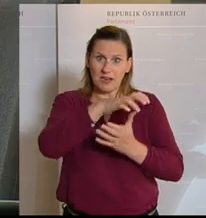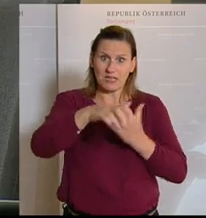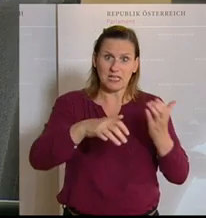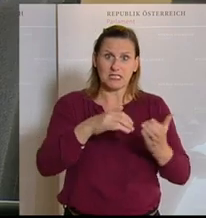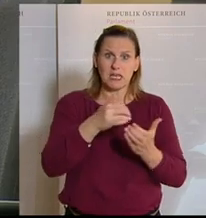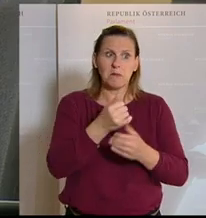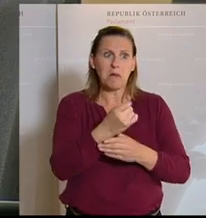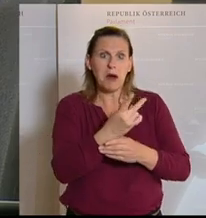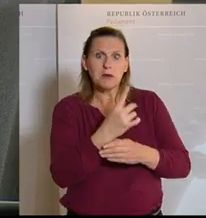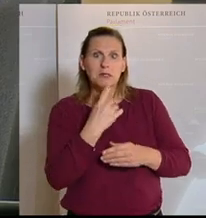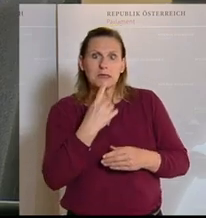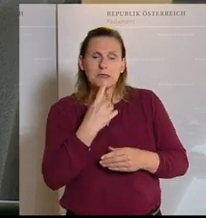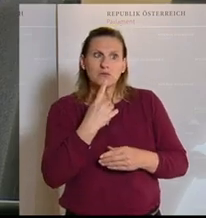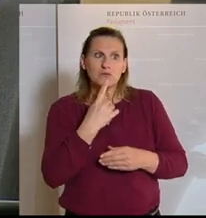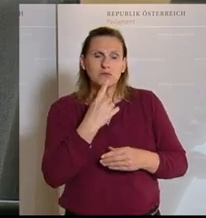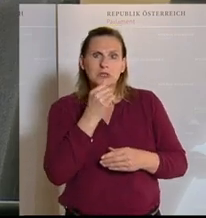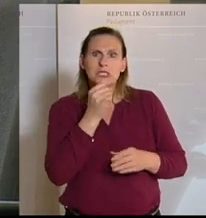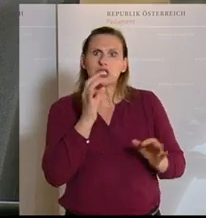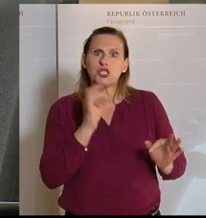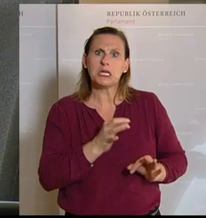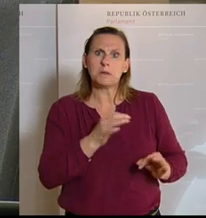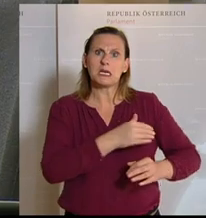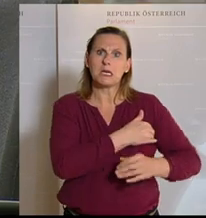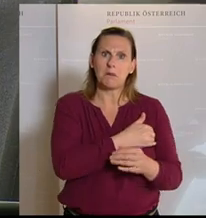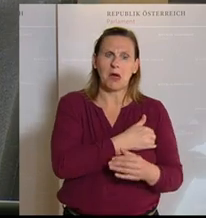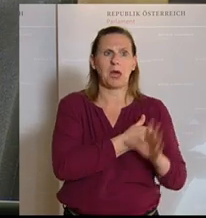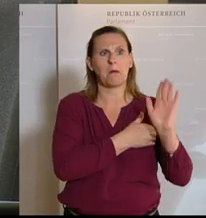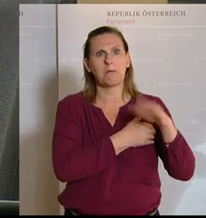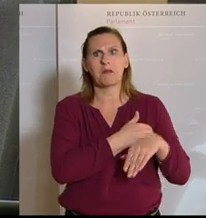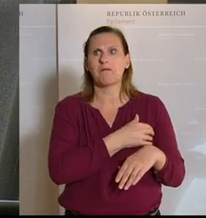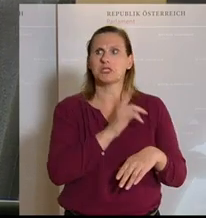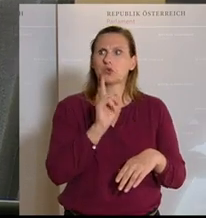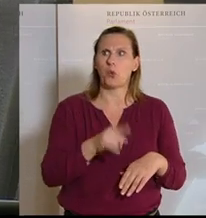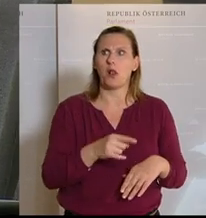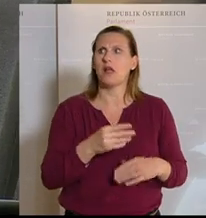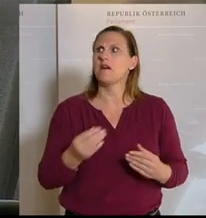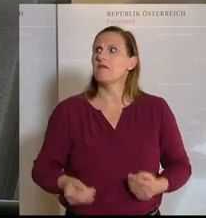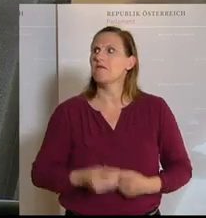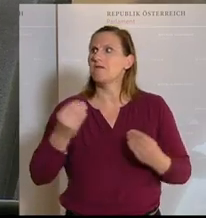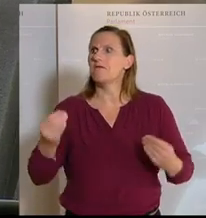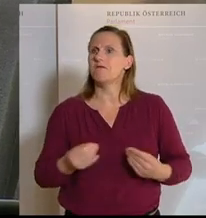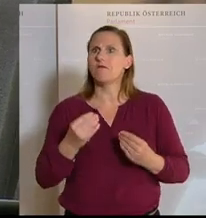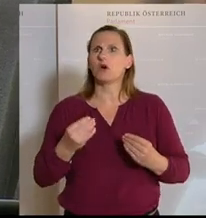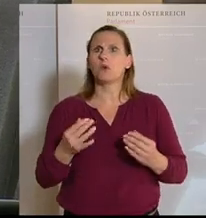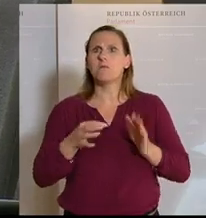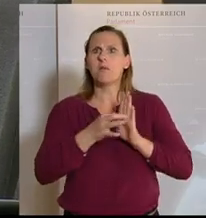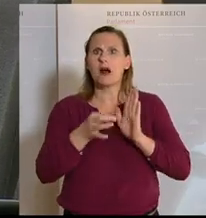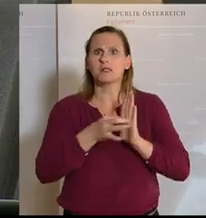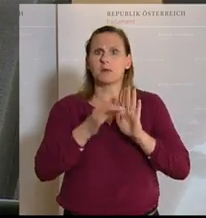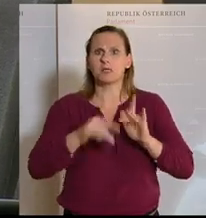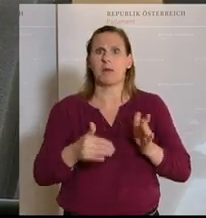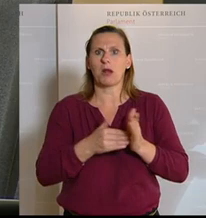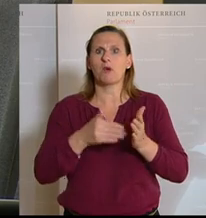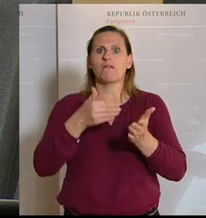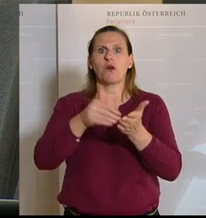wenige, die gesagt haben, das ist nicht schlimmer als eine Grippe. Was soll das? Warum soll da überhaupt etwas an Maßnahmen gesetzt